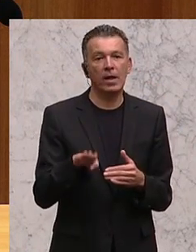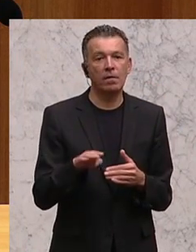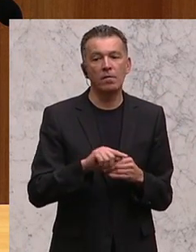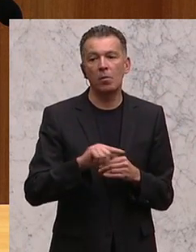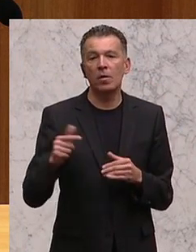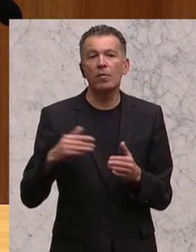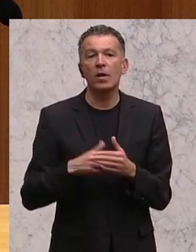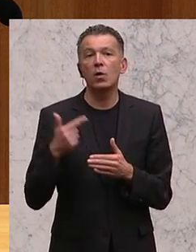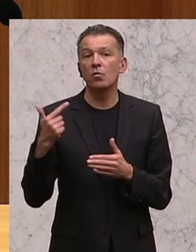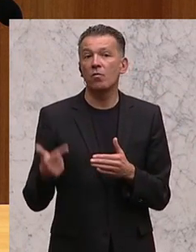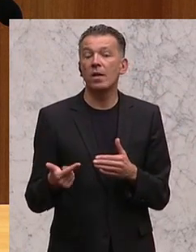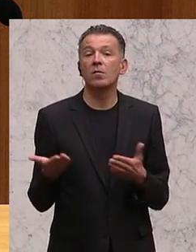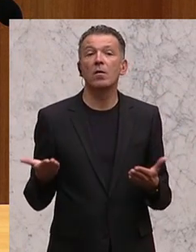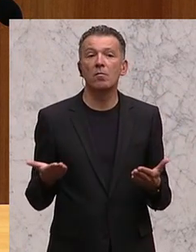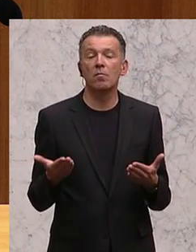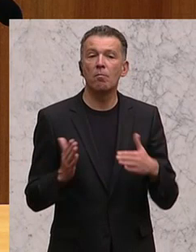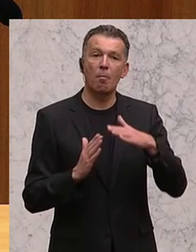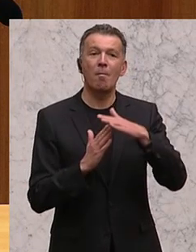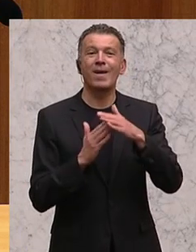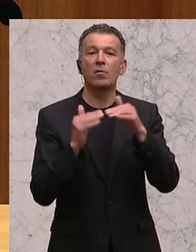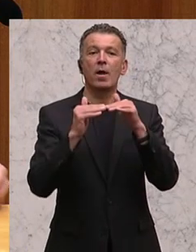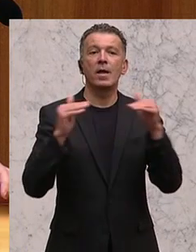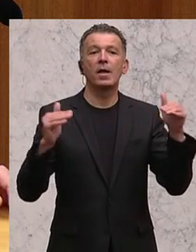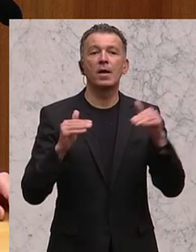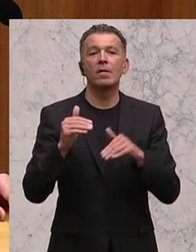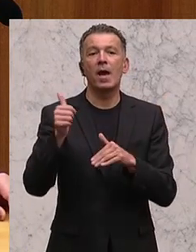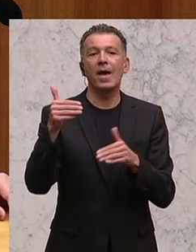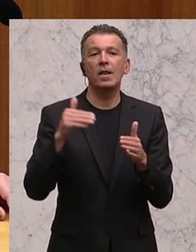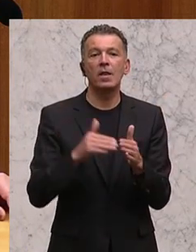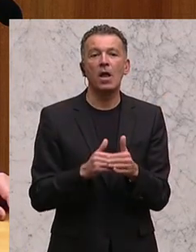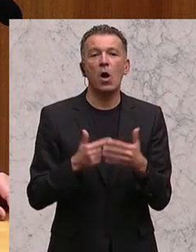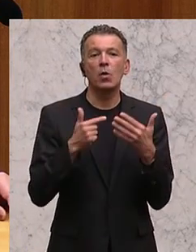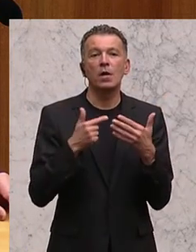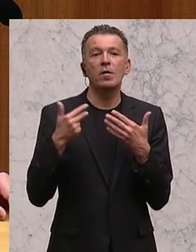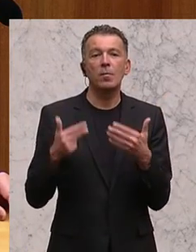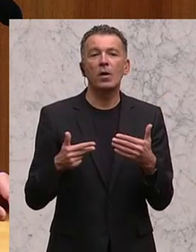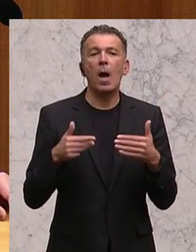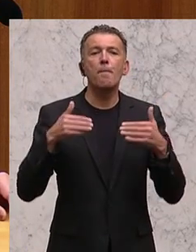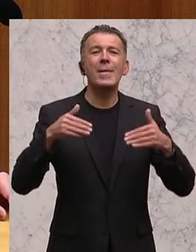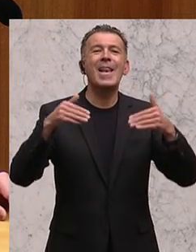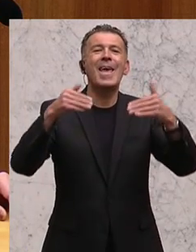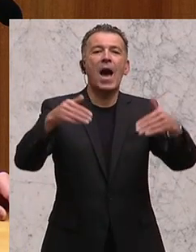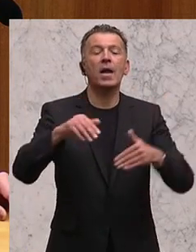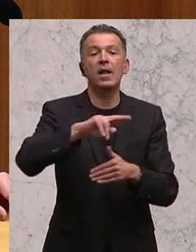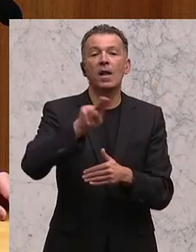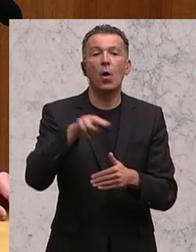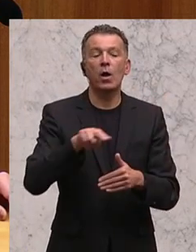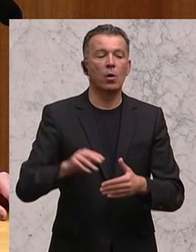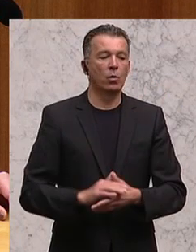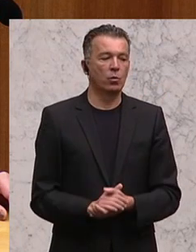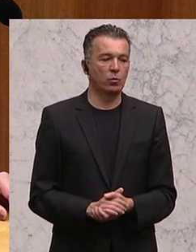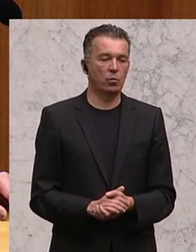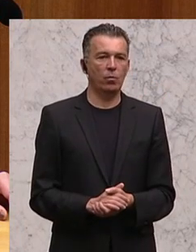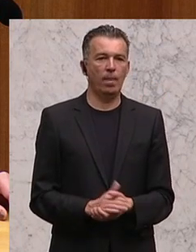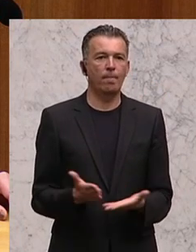beispielsweise eine Obergrenze von 1.087 Milliarden Euro an